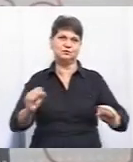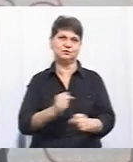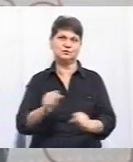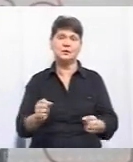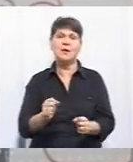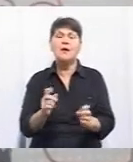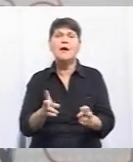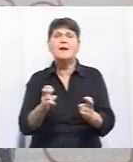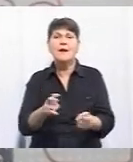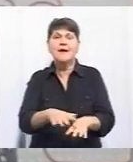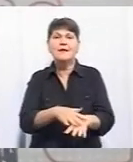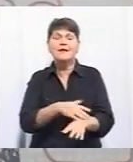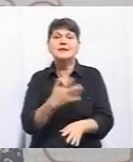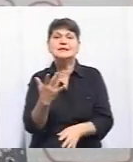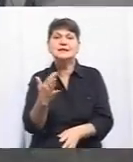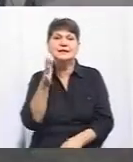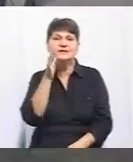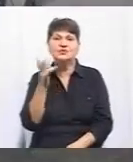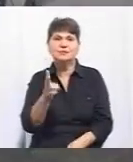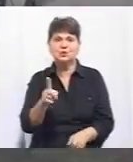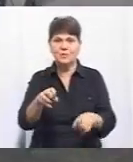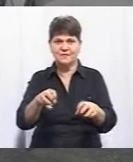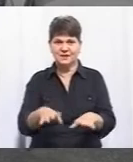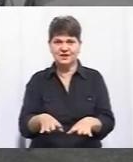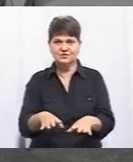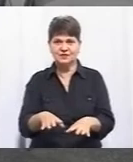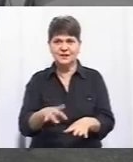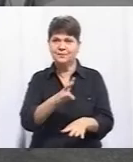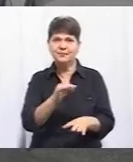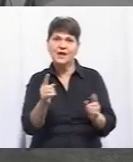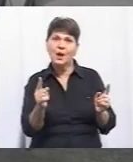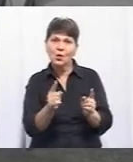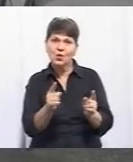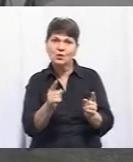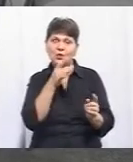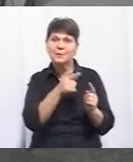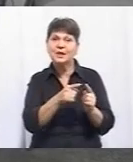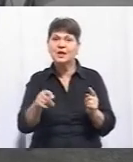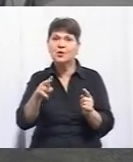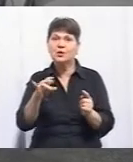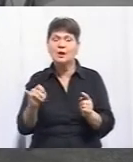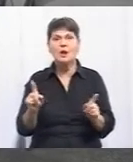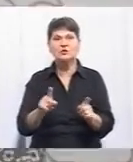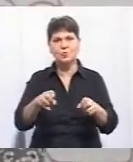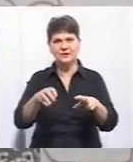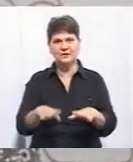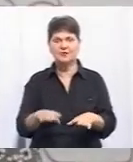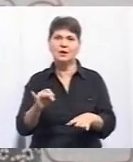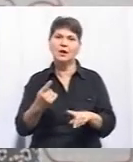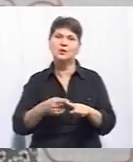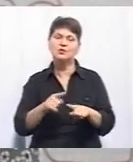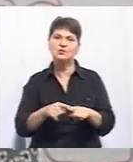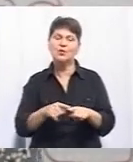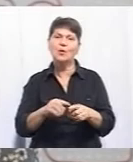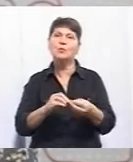довготривалому, скільки потрібно часу, щоб це вирішити, от не в короткотривалому періоді, а от щоб от вирішити і вже до цього